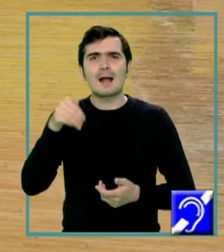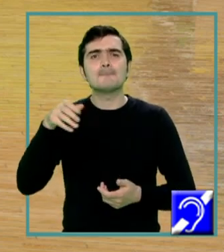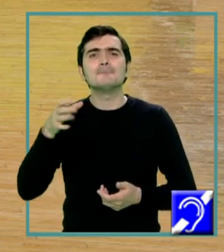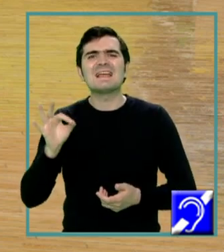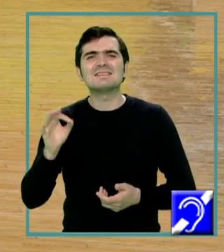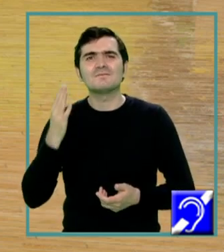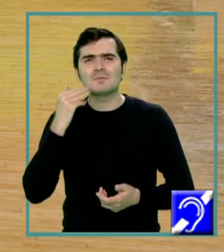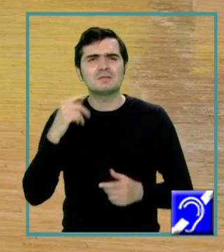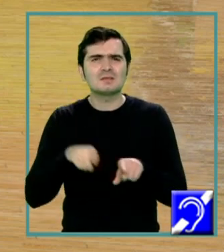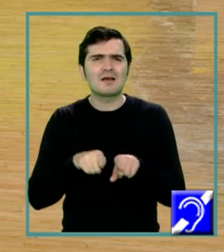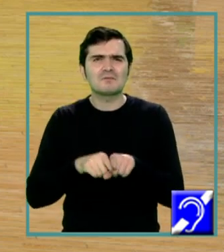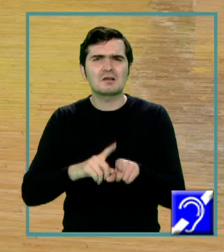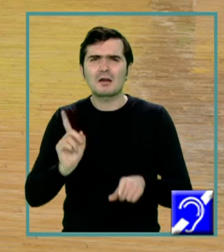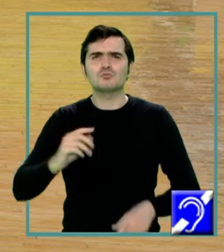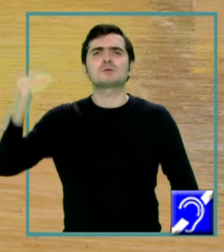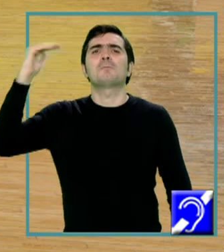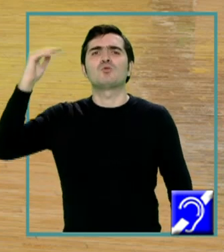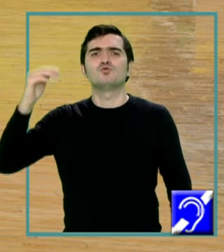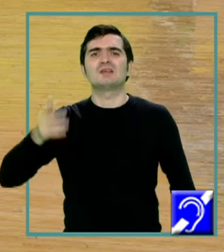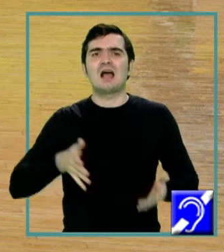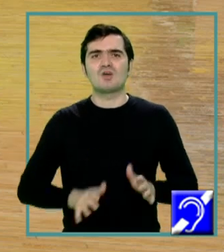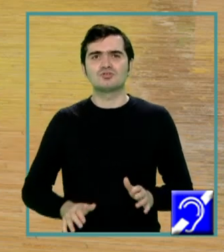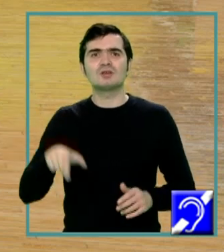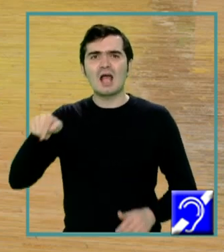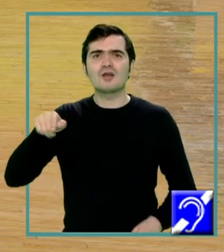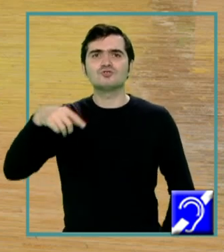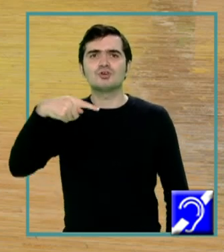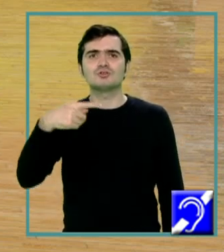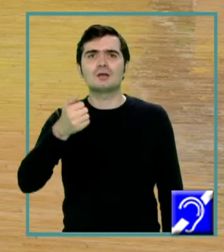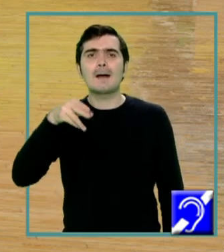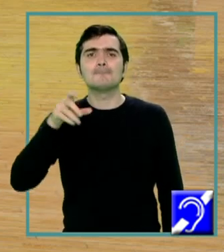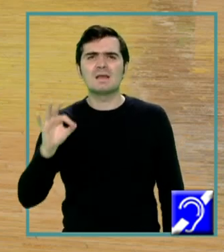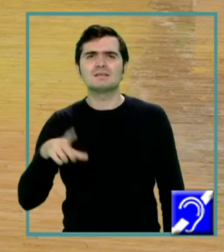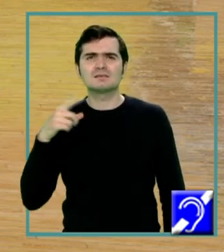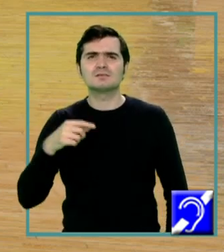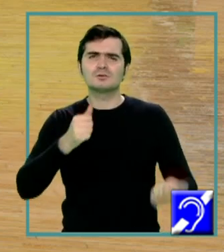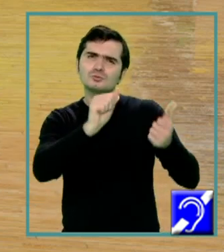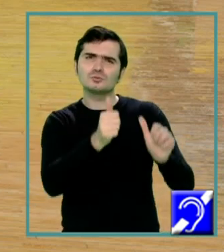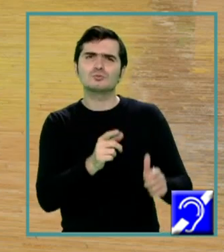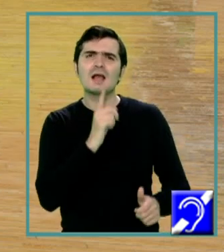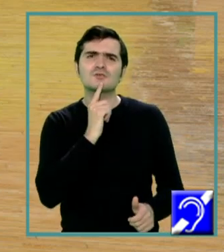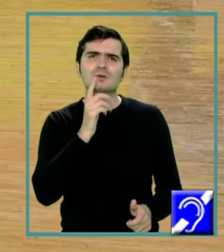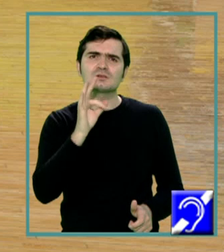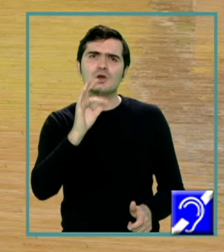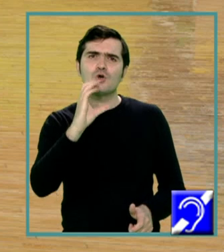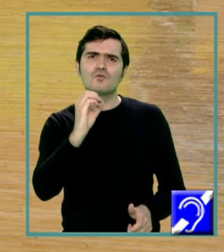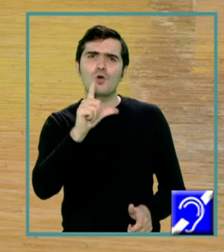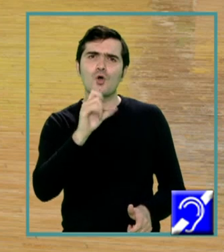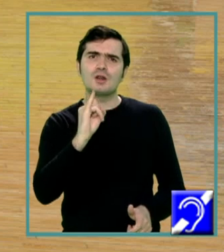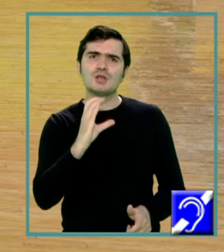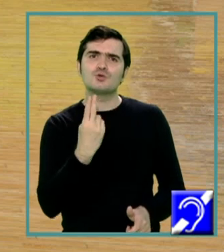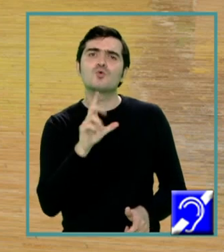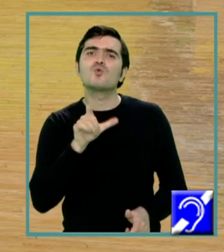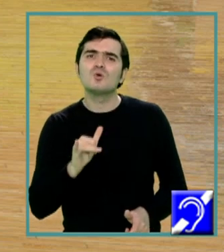imatură încă. Acești gameți sunt în structuri numite foliculi, astfel încât